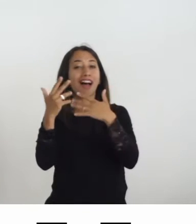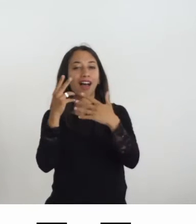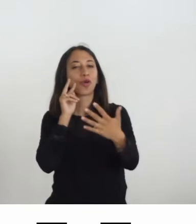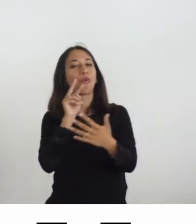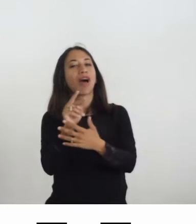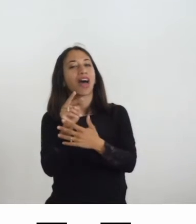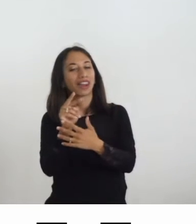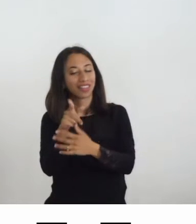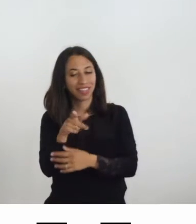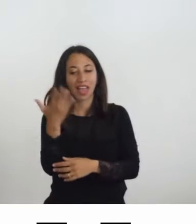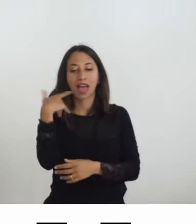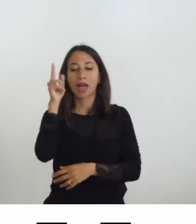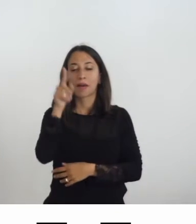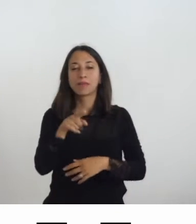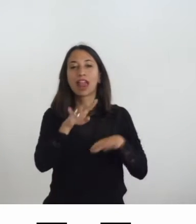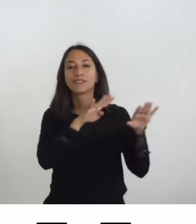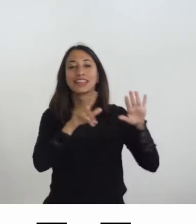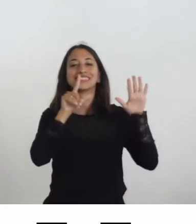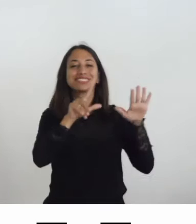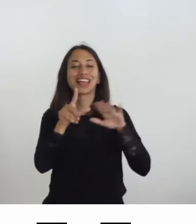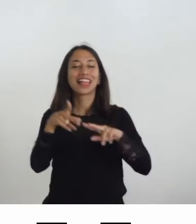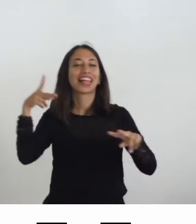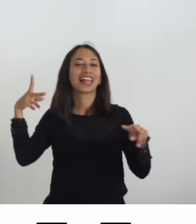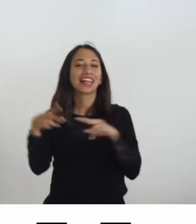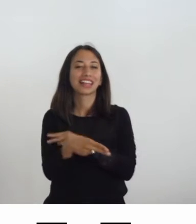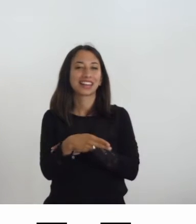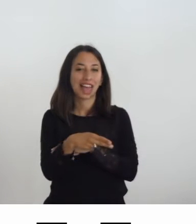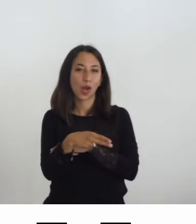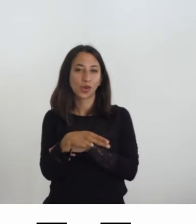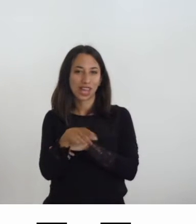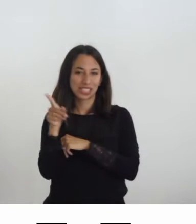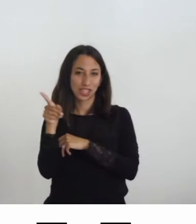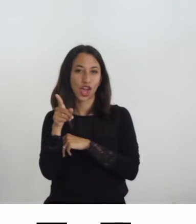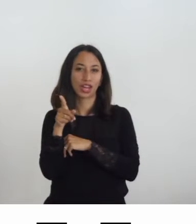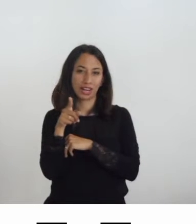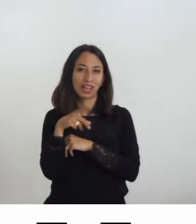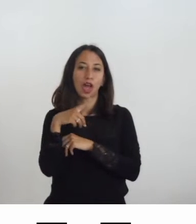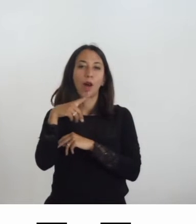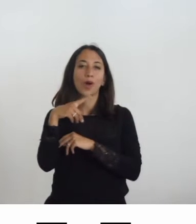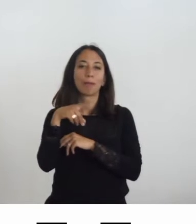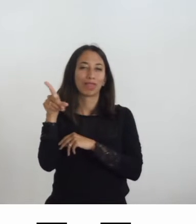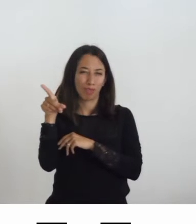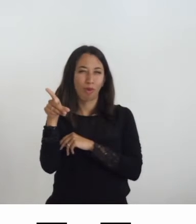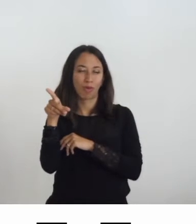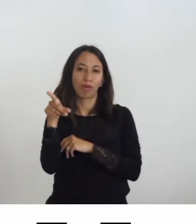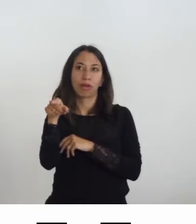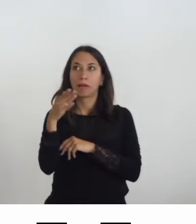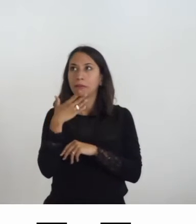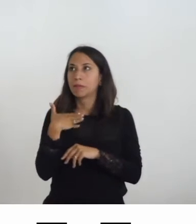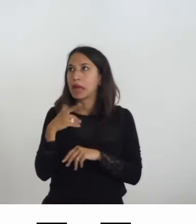che è l'anno di inaugurazione del Pompidou ed è stata la prima a me sembra